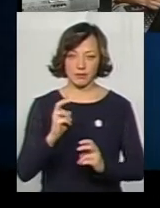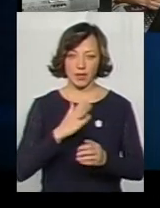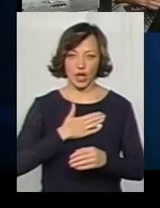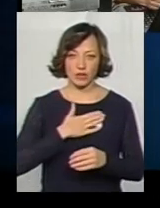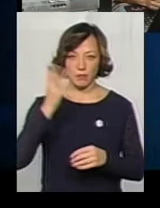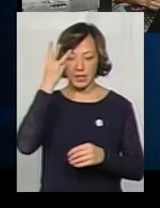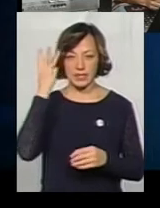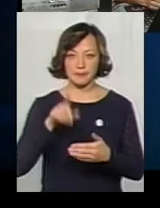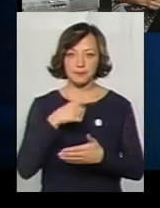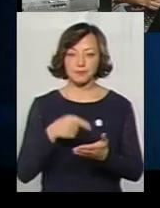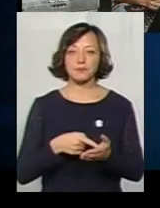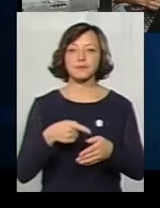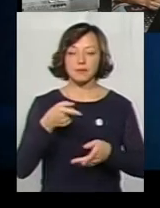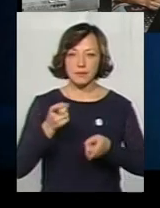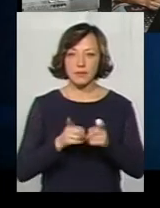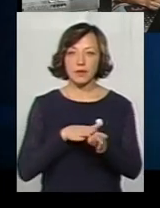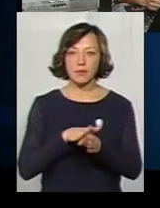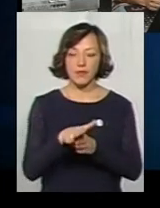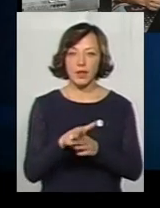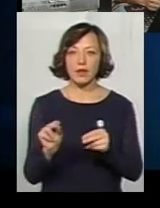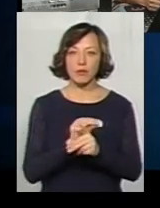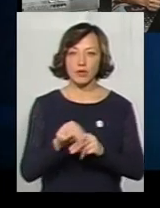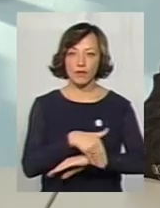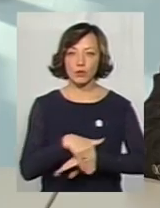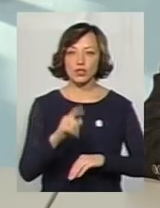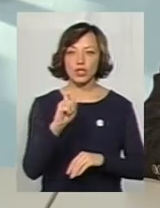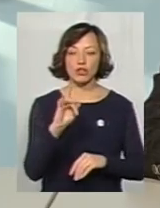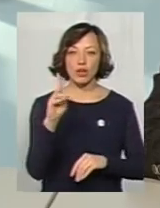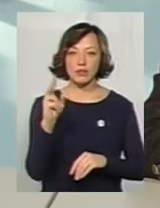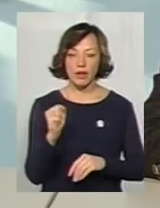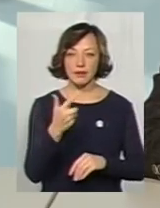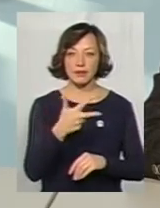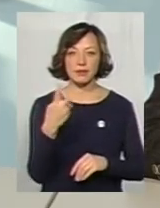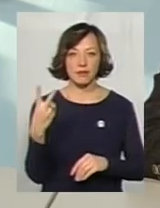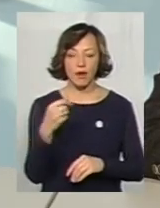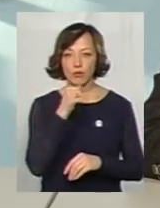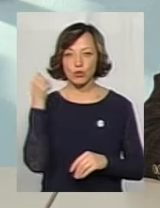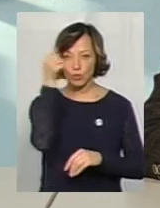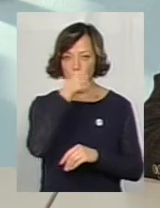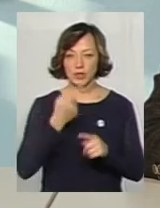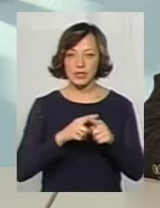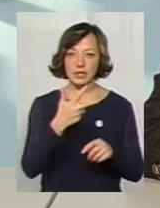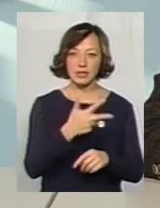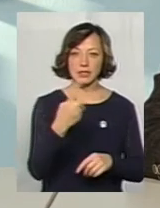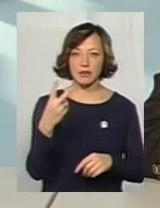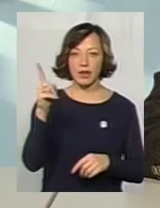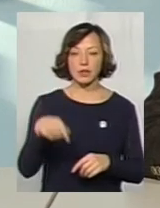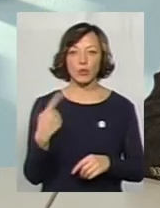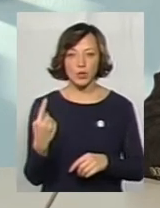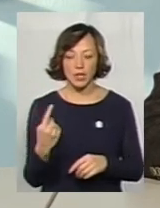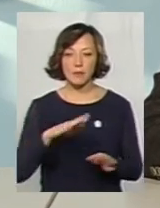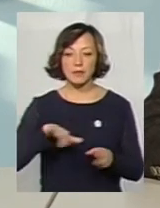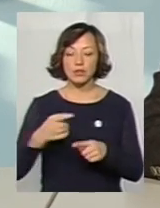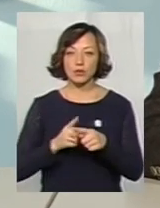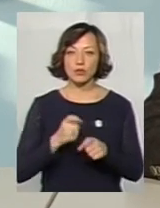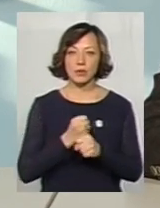Ми дійсно провели капітальний ремонт двору по вулиці Зарічанській, 32. В минулому році це був 32 дріп-1. Після того,